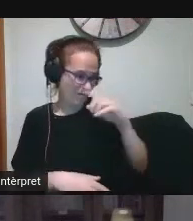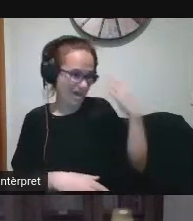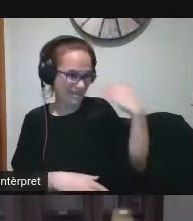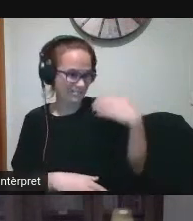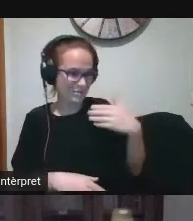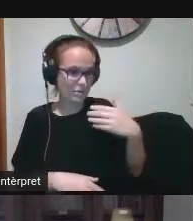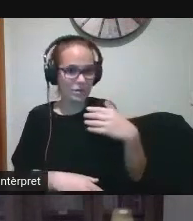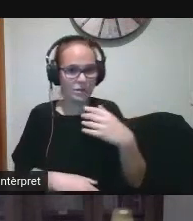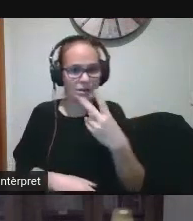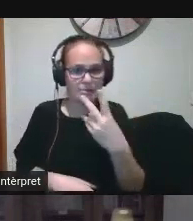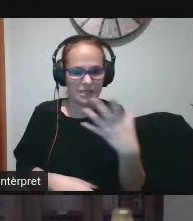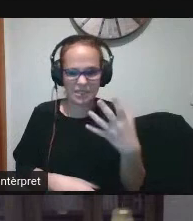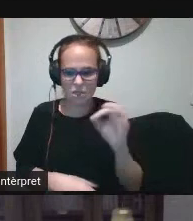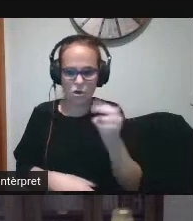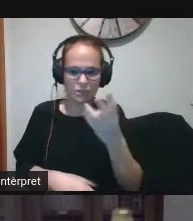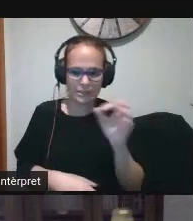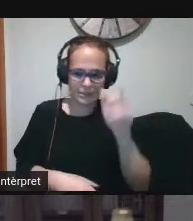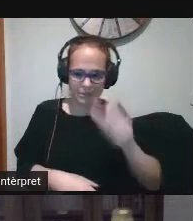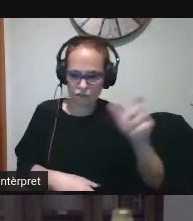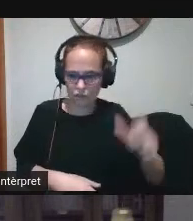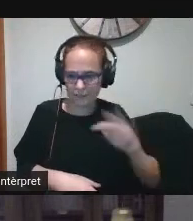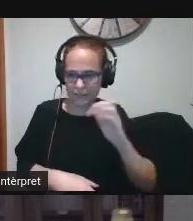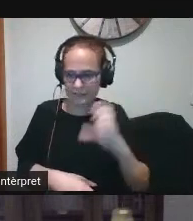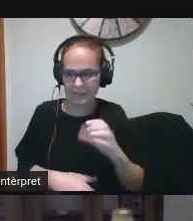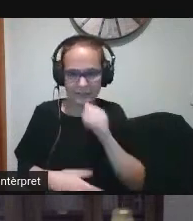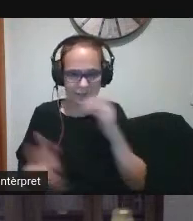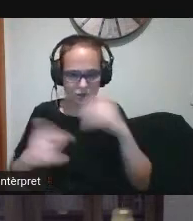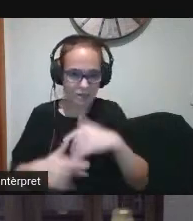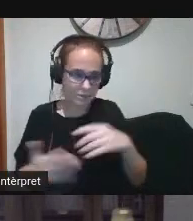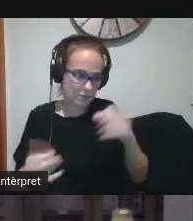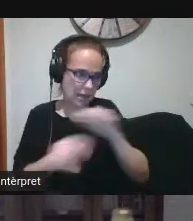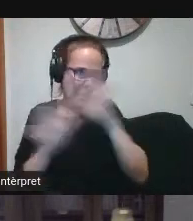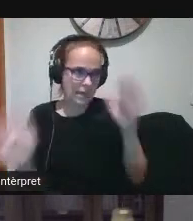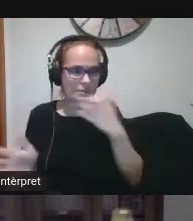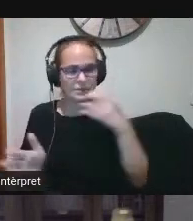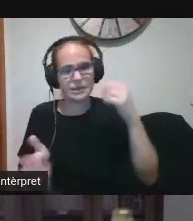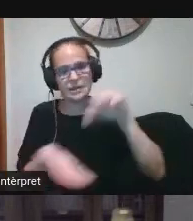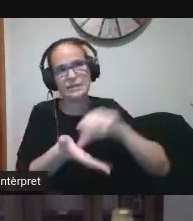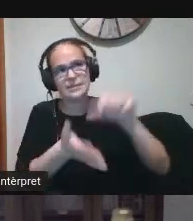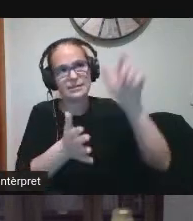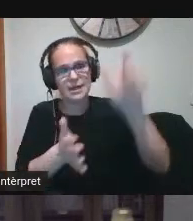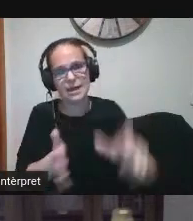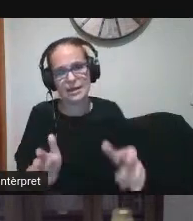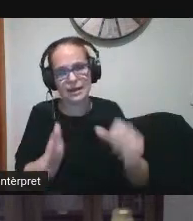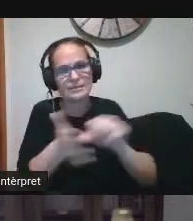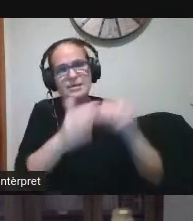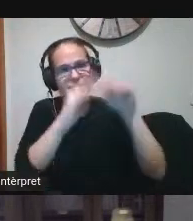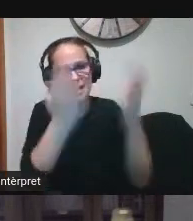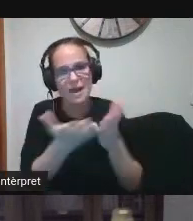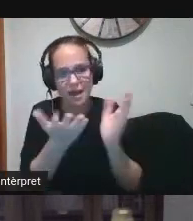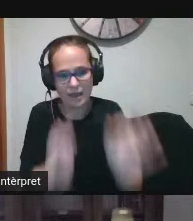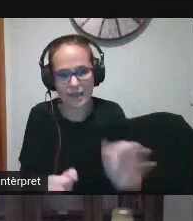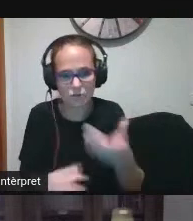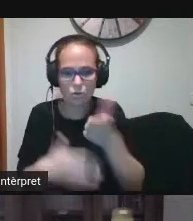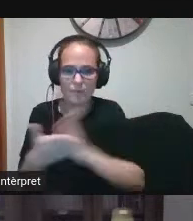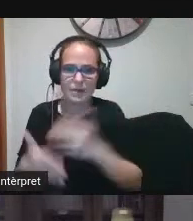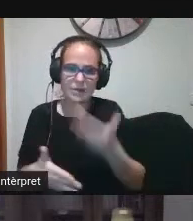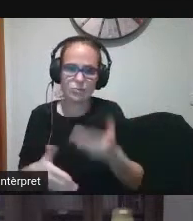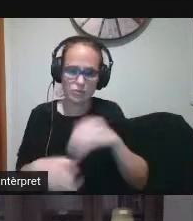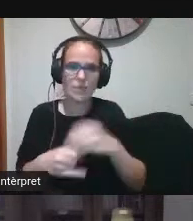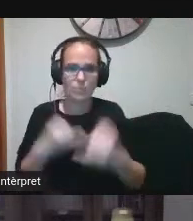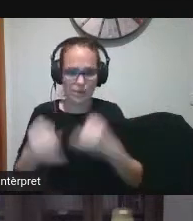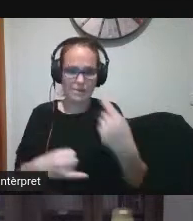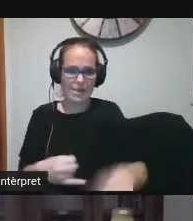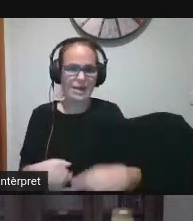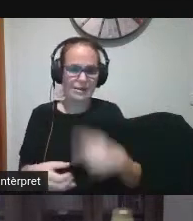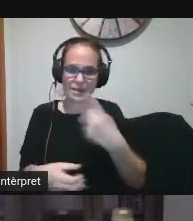Platac és un cas clar de diagnosi en aquest centre si és que és una fossa majoritària amb el centre o una part important tenim un problema